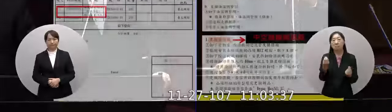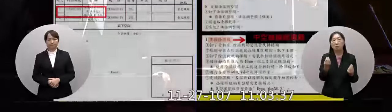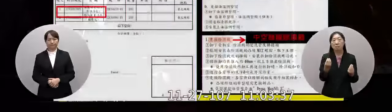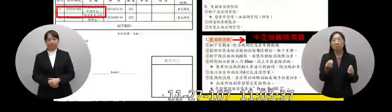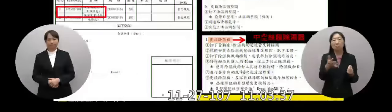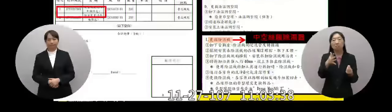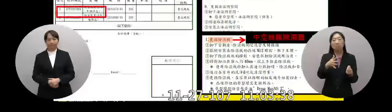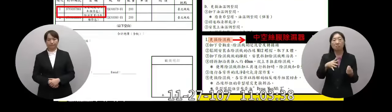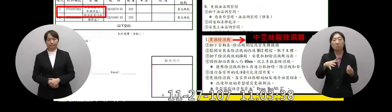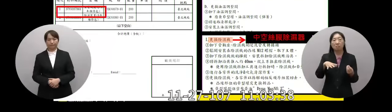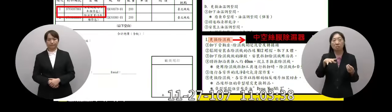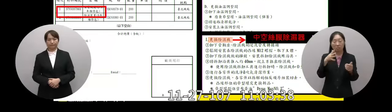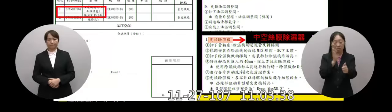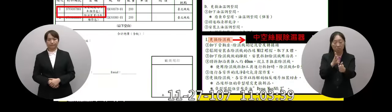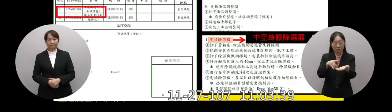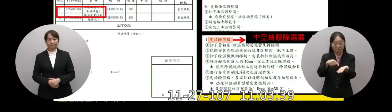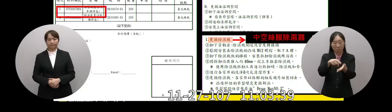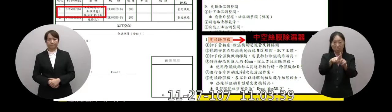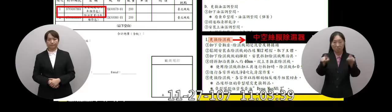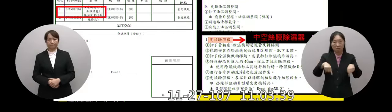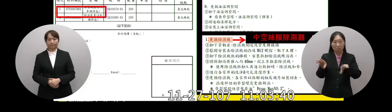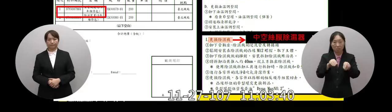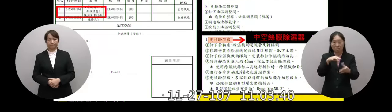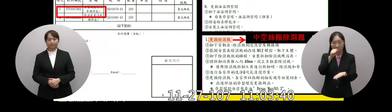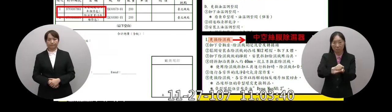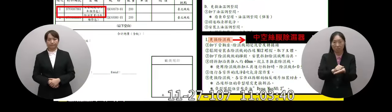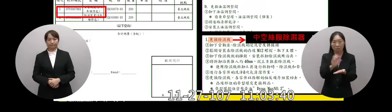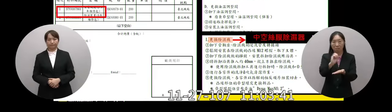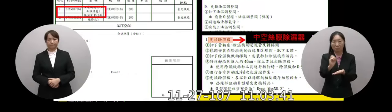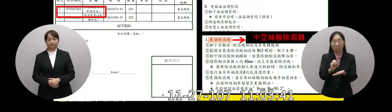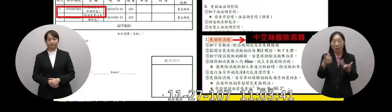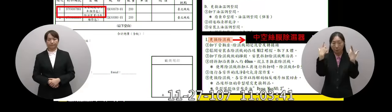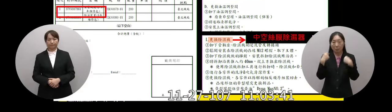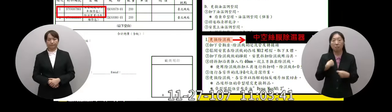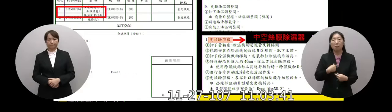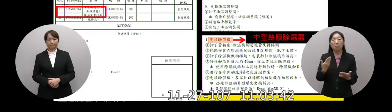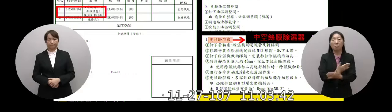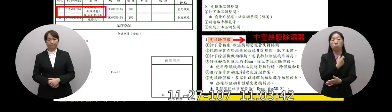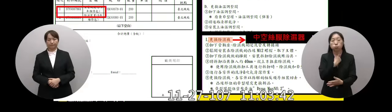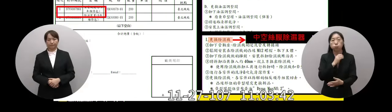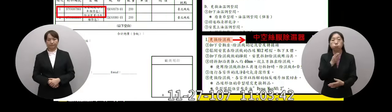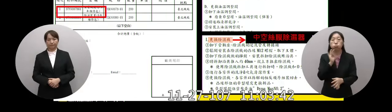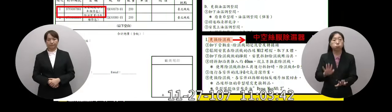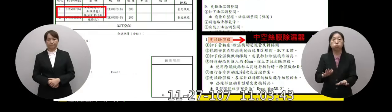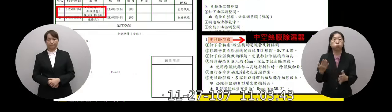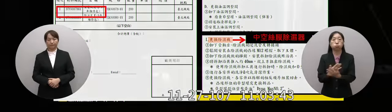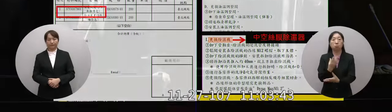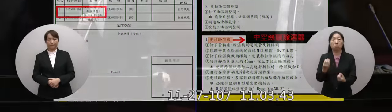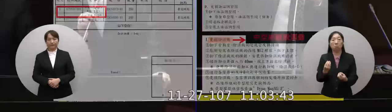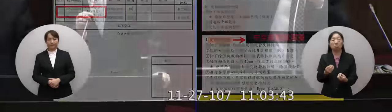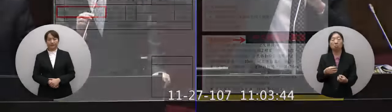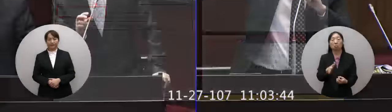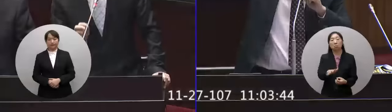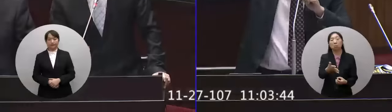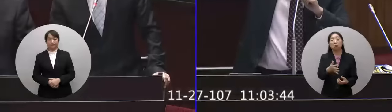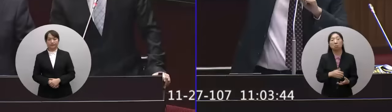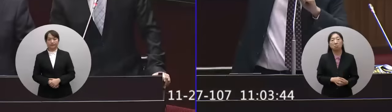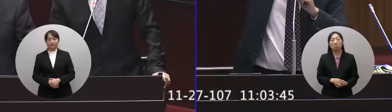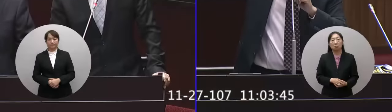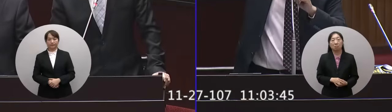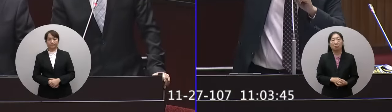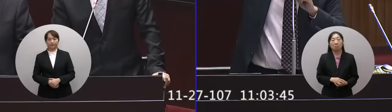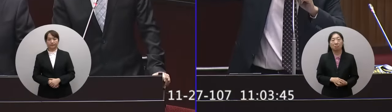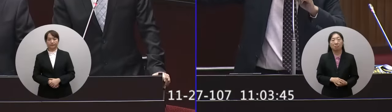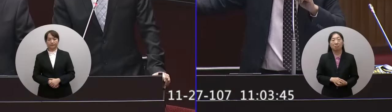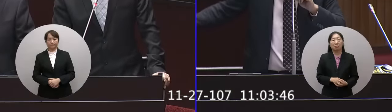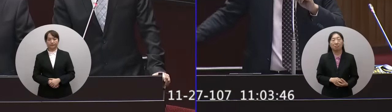調查報告裡面沒有寫這不是該換而沒有換的東西嗎今天就是因為什麼今天就是因為來